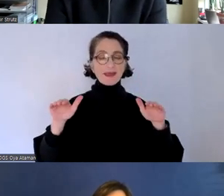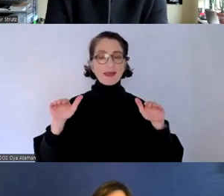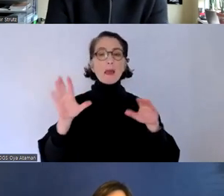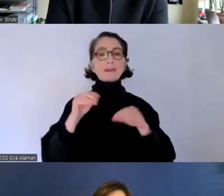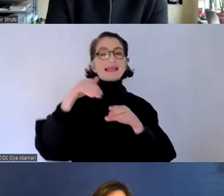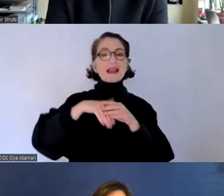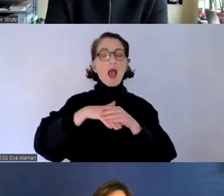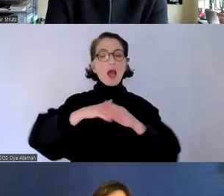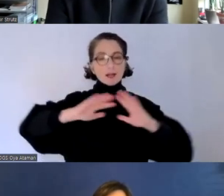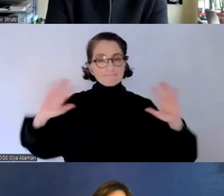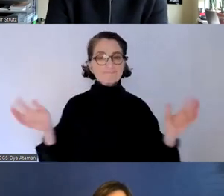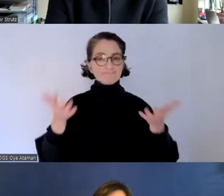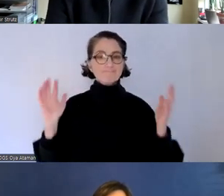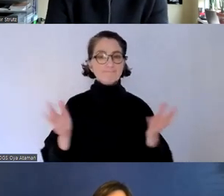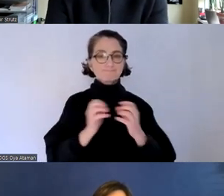inhalten zu untersetzen